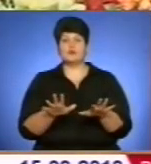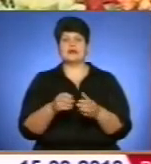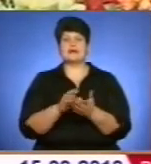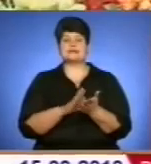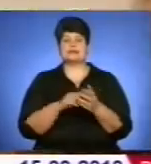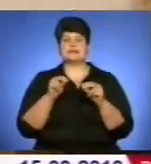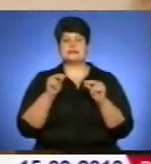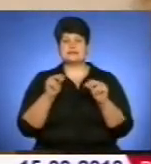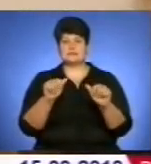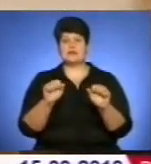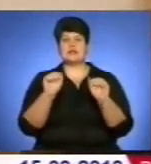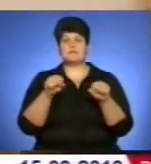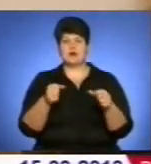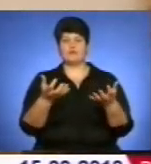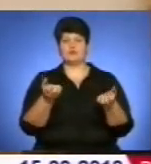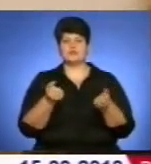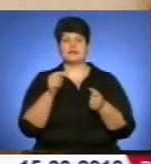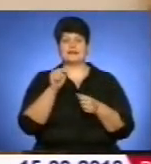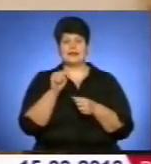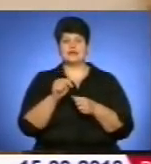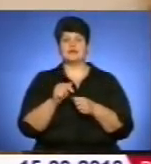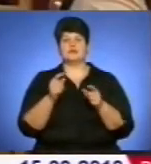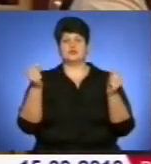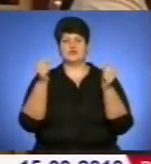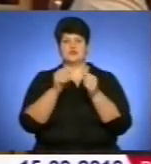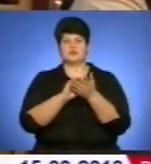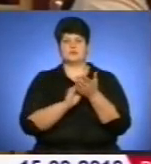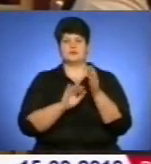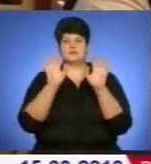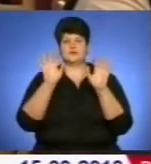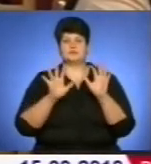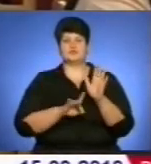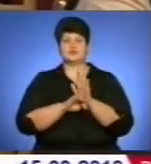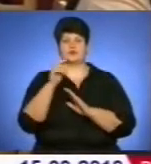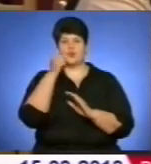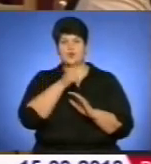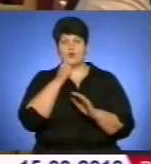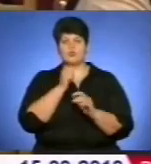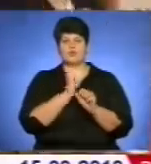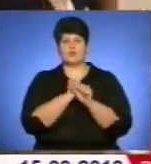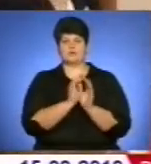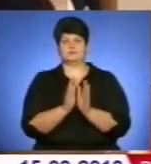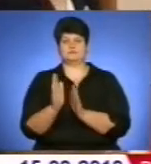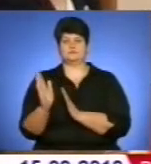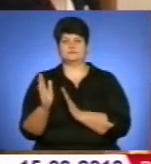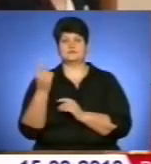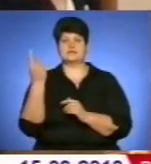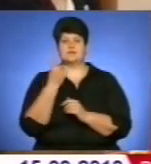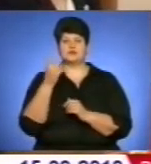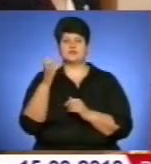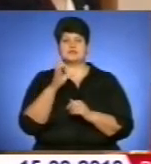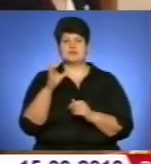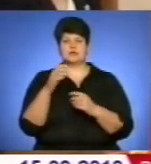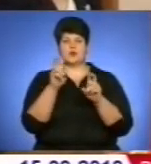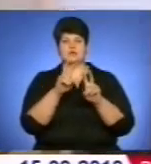документ, що підтверджує плату за документ про оплату послуг з державної реєстрації земельних ділянок.